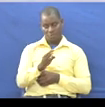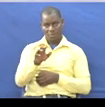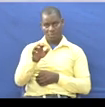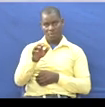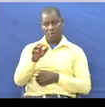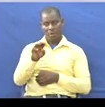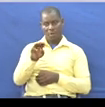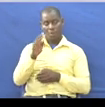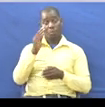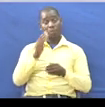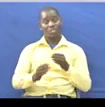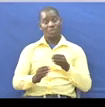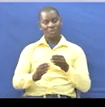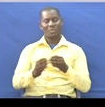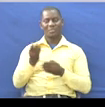Kusawidi